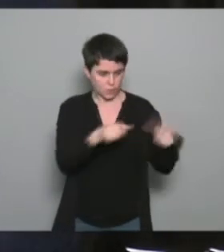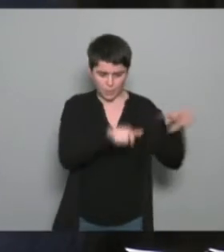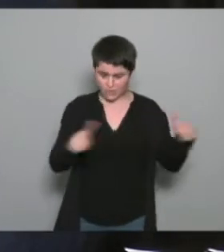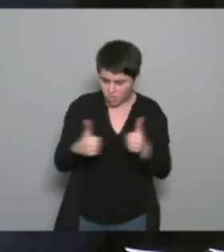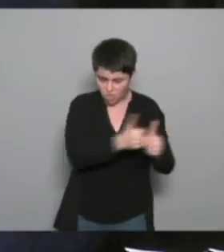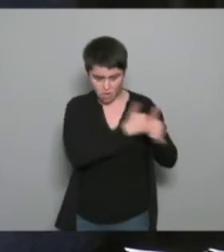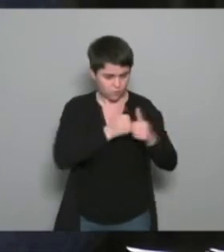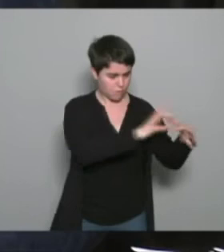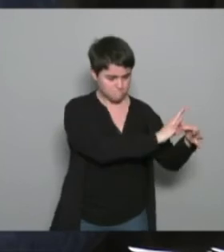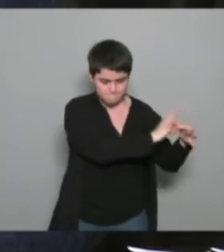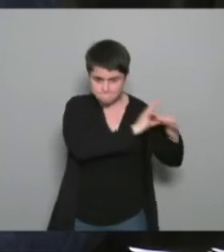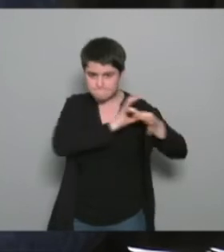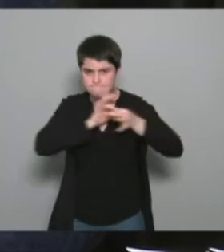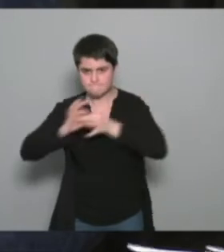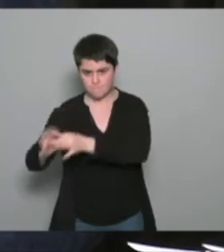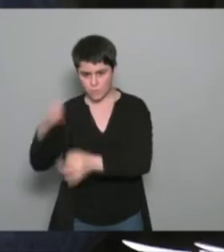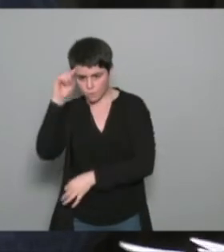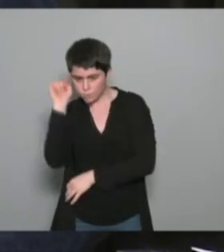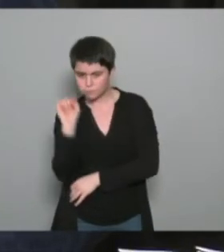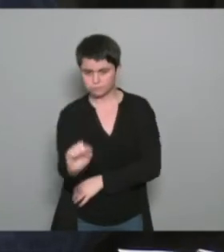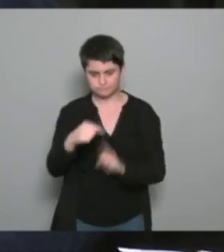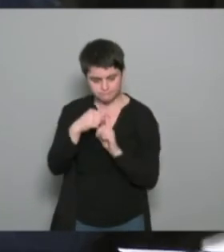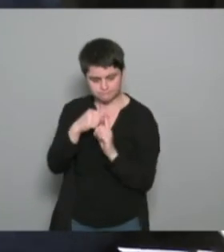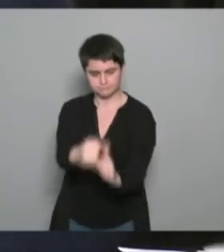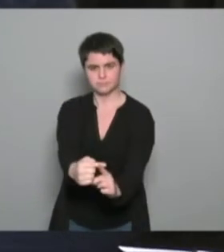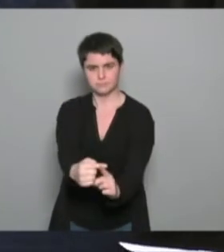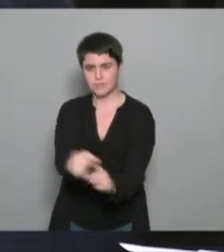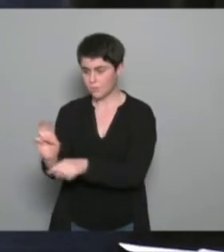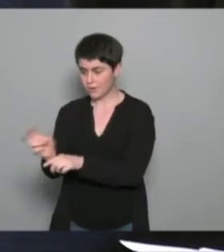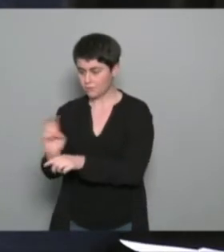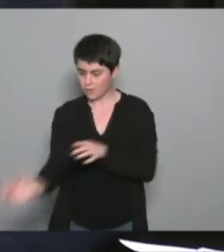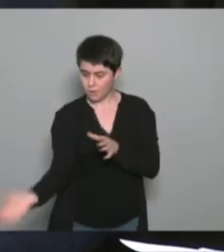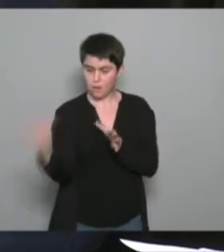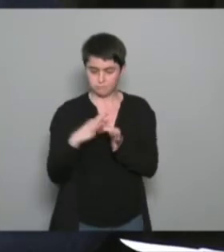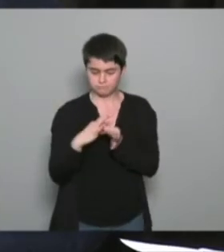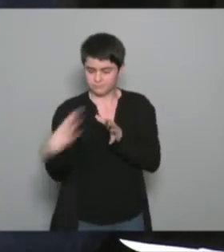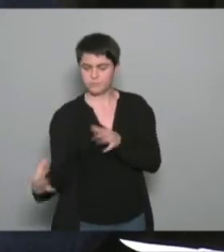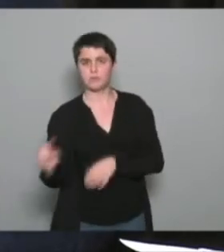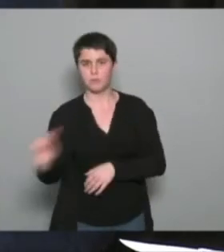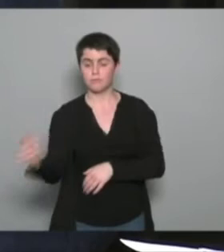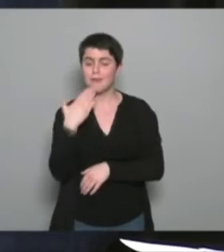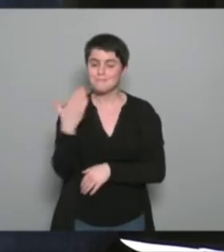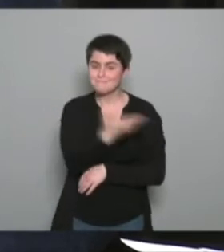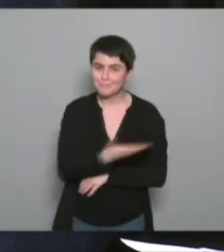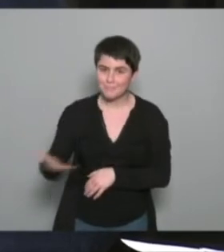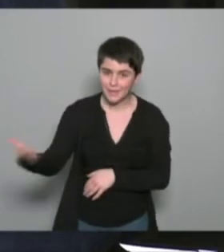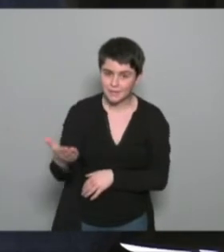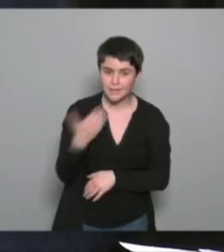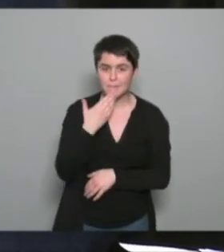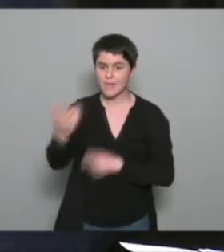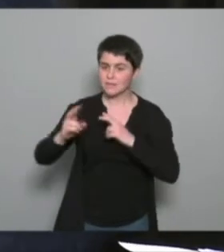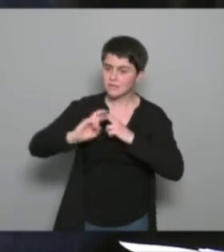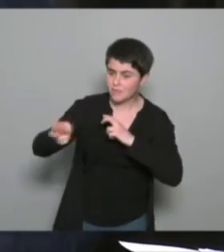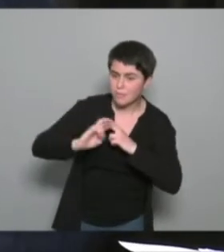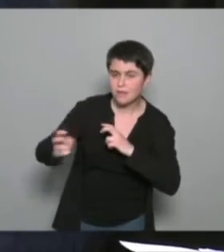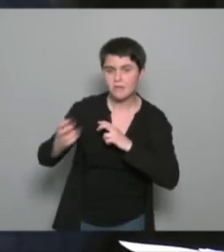nos éducateurs sont dans cette chaîne et ne sont tout pas coupés en tout cas merci à vous tous de vous être déplacés à la